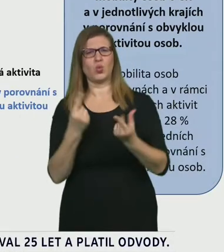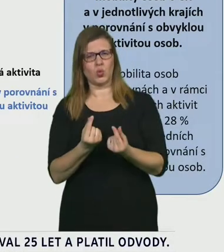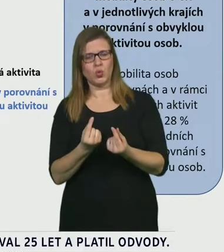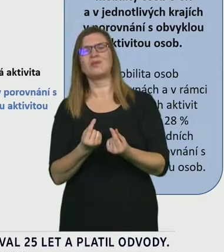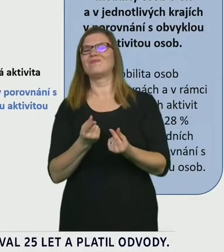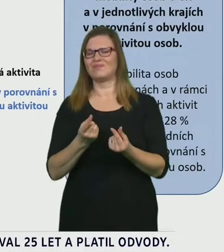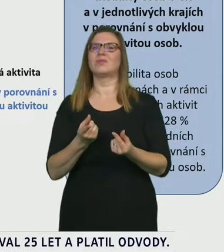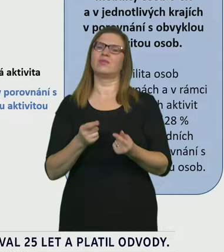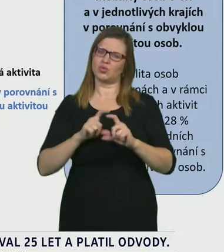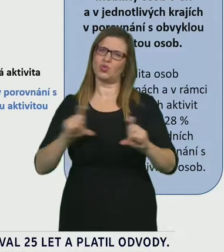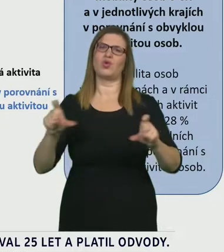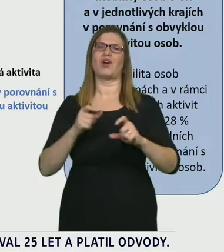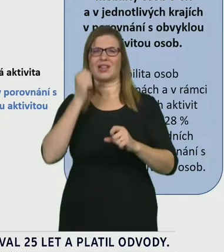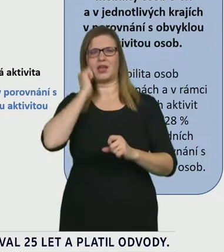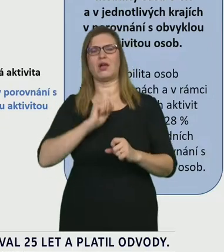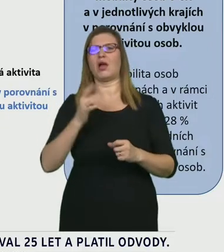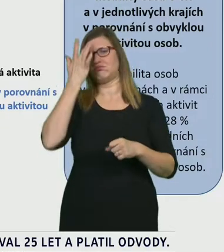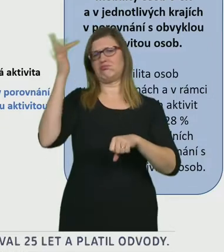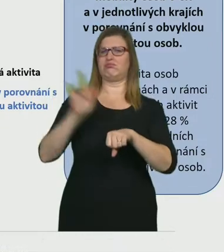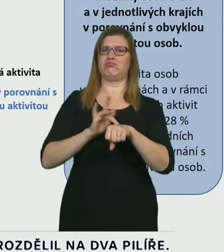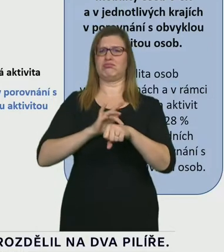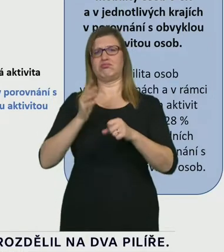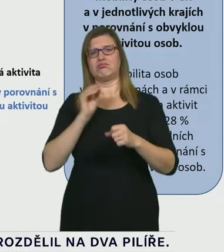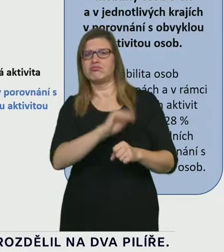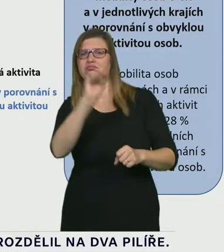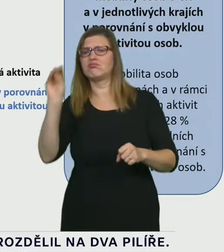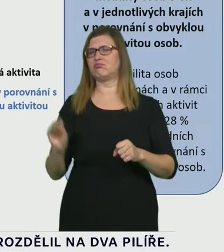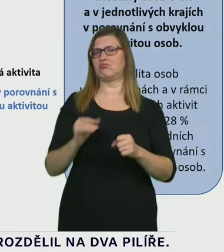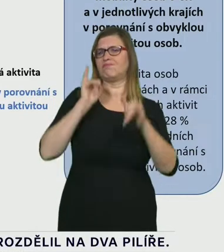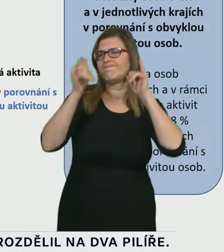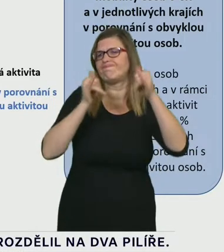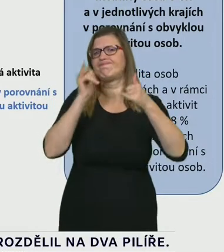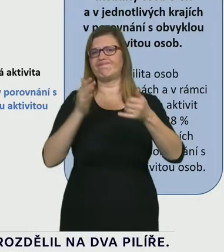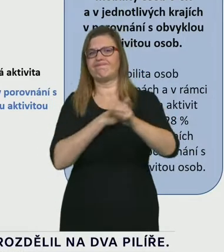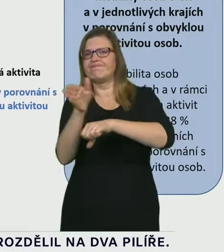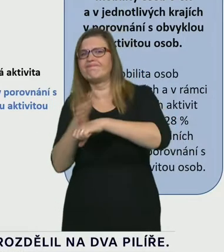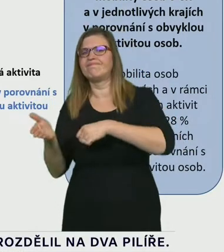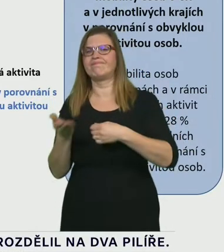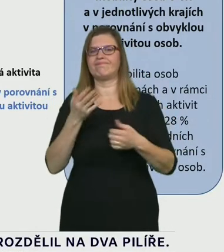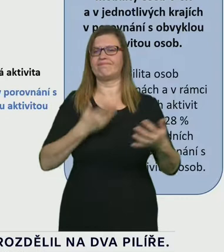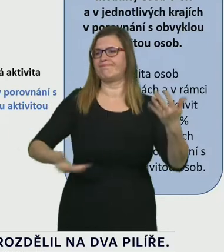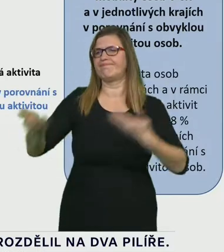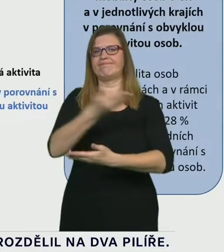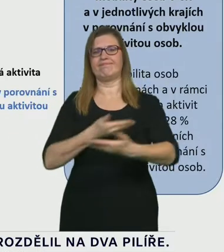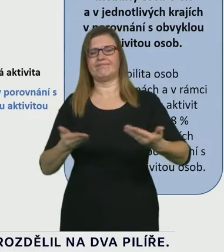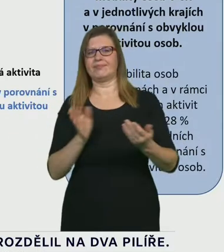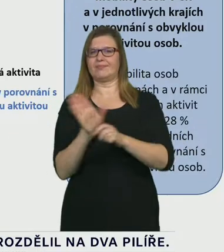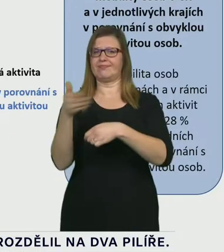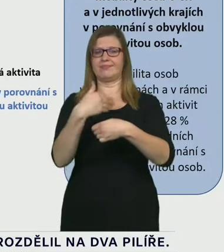prezentuji, ještě určitě není dominantně promítnuto rozvolnění opatření, které nastalo po třetím 12.